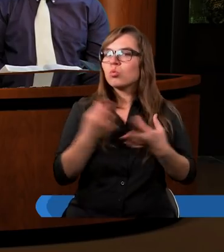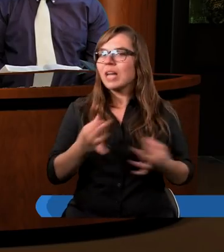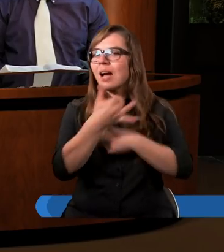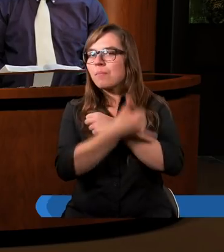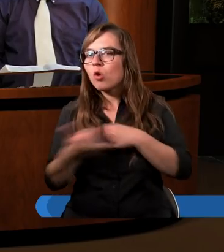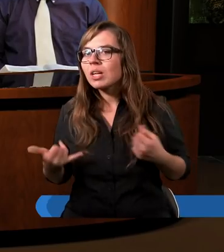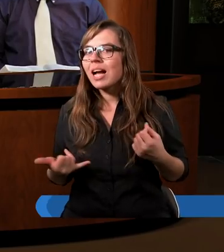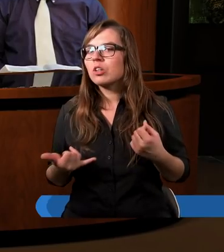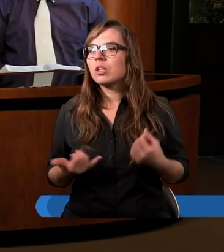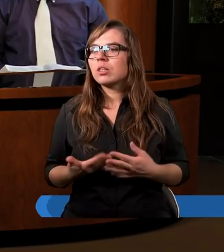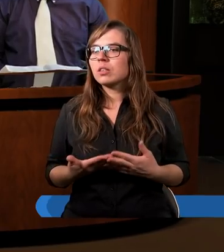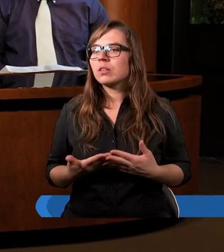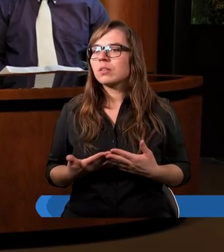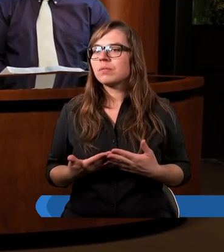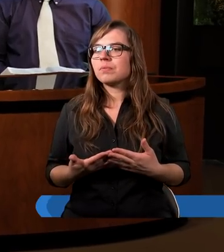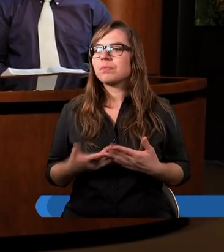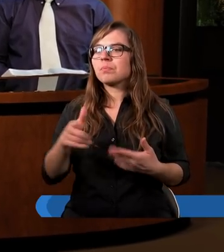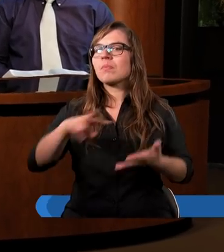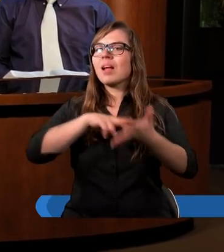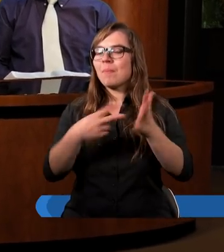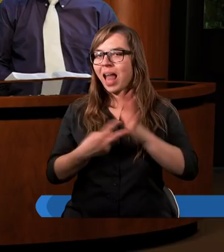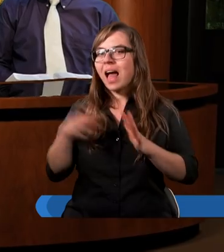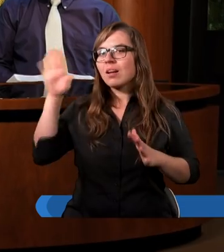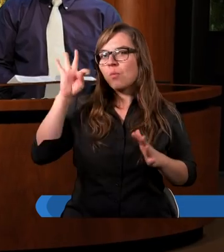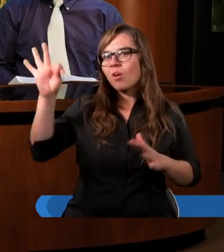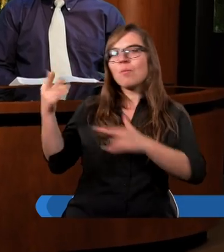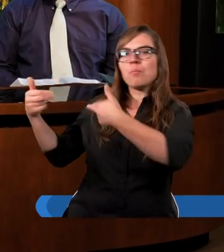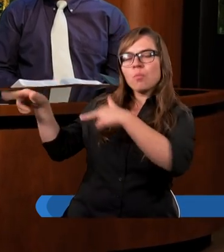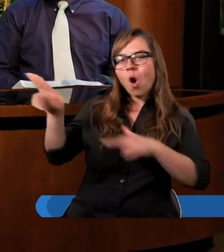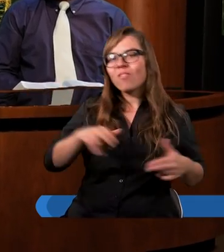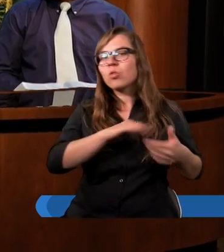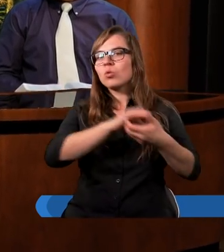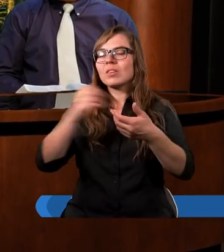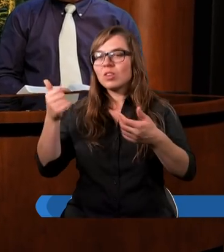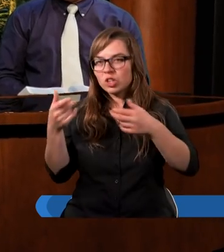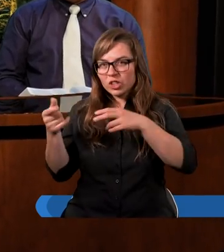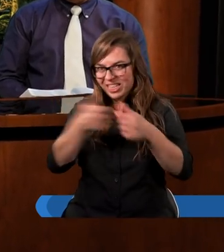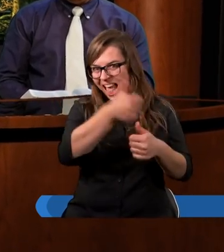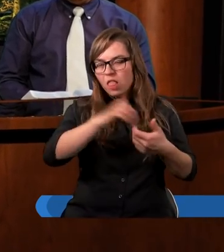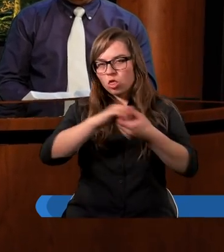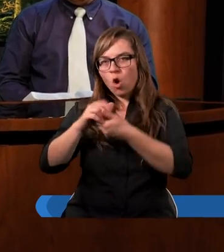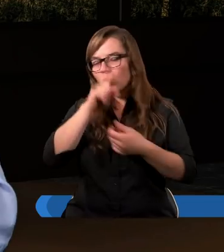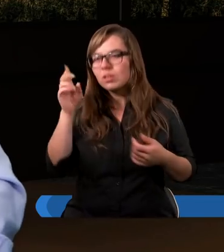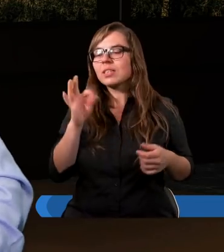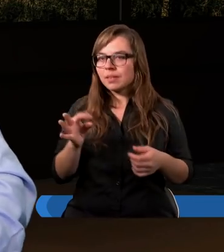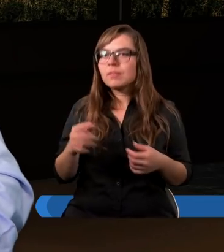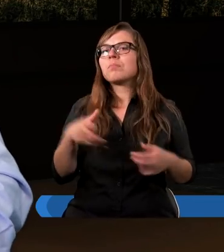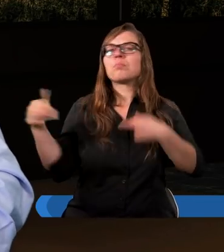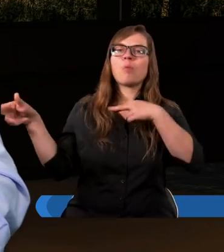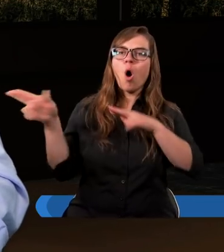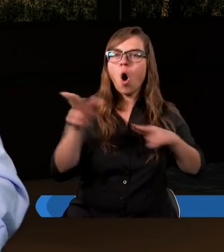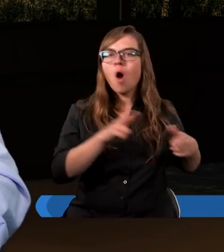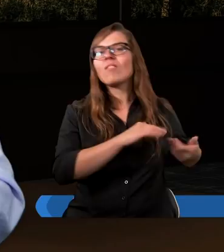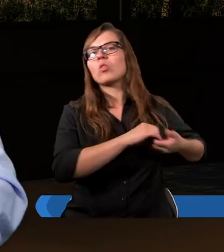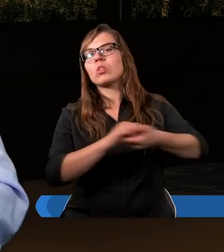podkreślić. To był plan Boży, który zakładał powrót jedności, która została utracona. Tak. Powrót,